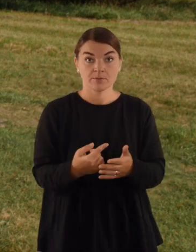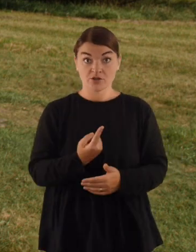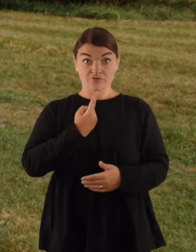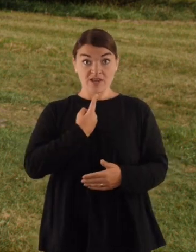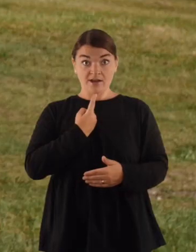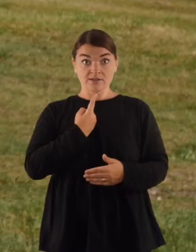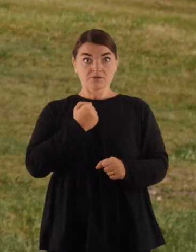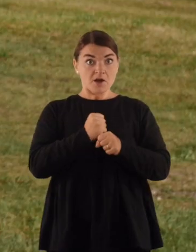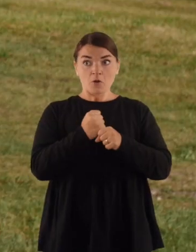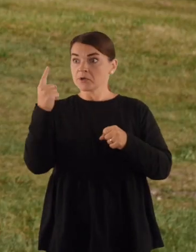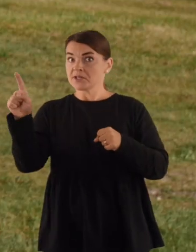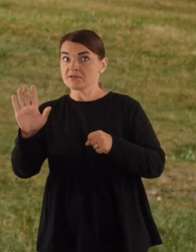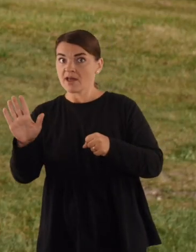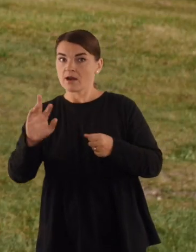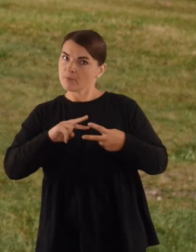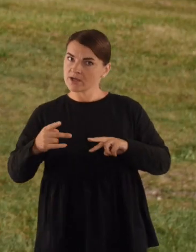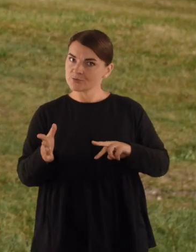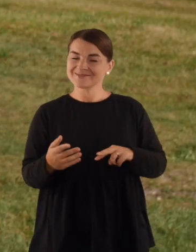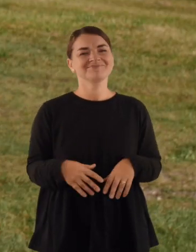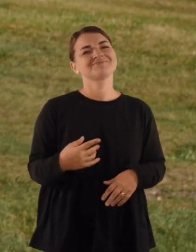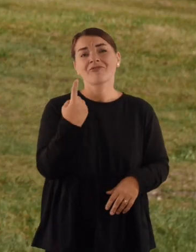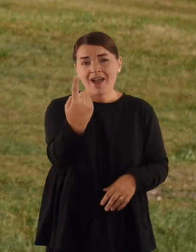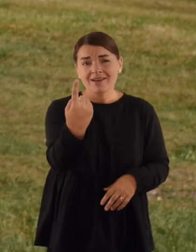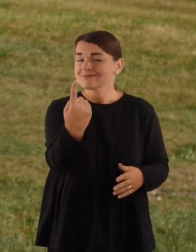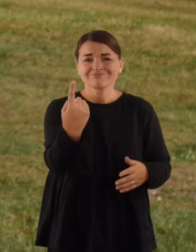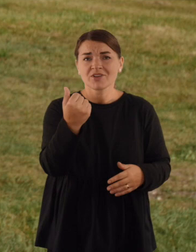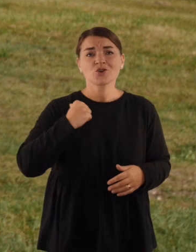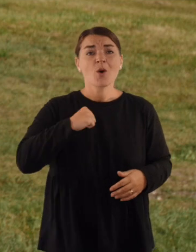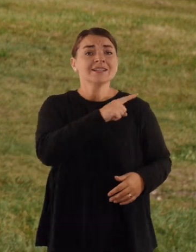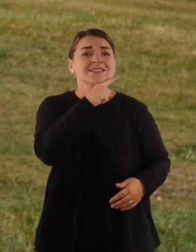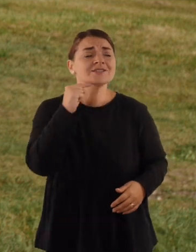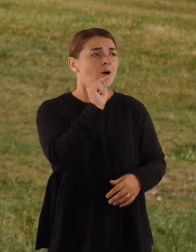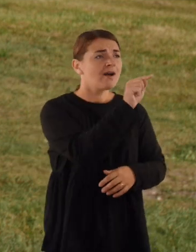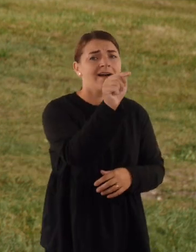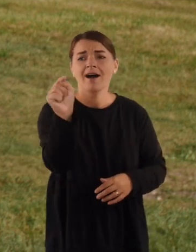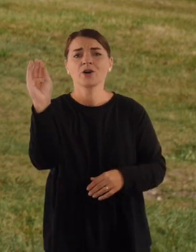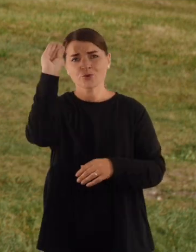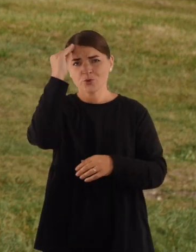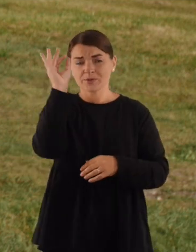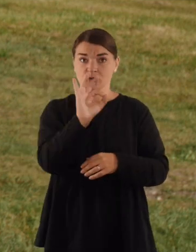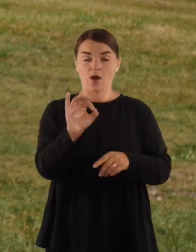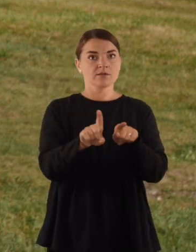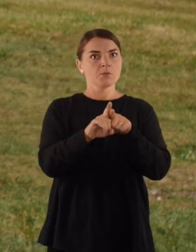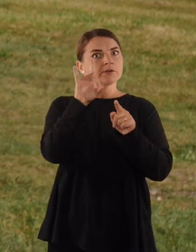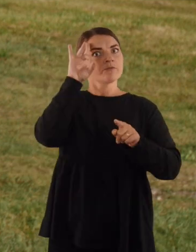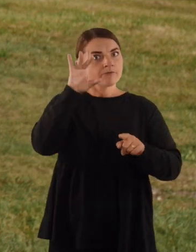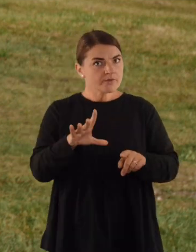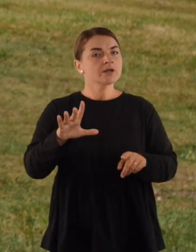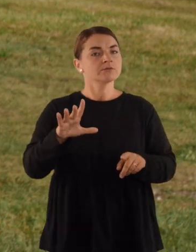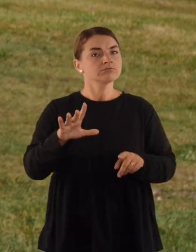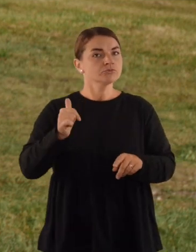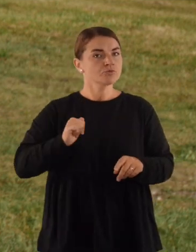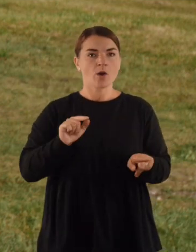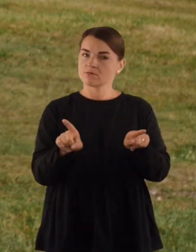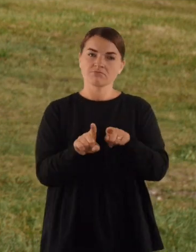ar kažkas pasikeis, bet turiu Jums pasakyti, Jūs tikrai ne vieni. Yra daugybė žmonių, kuriems tai rūpi. Ir yra žinomų žmonių, kurie turi